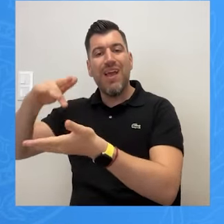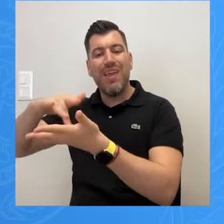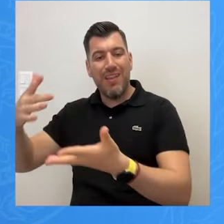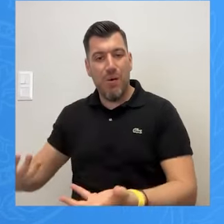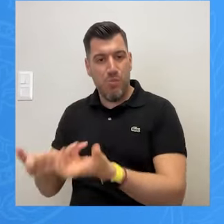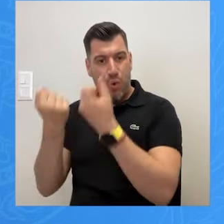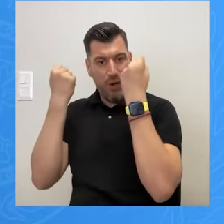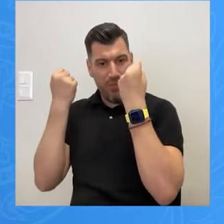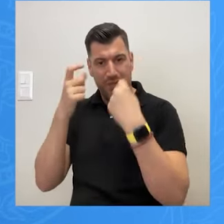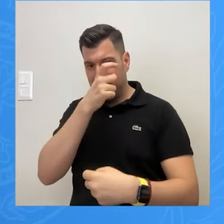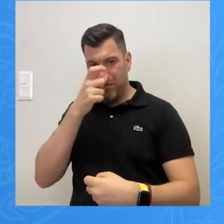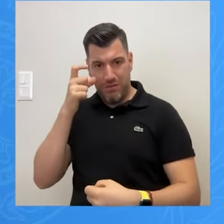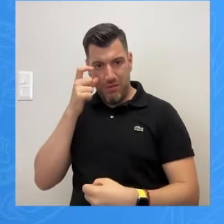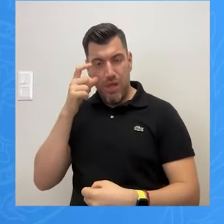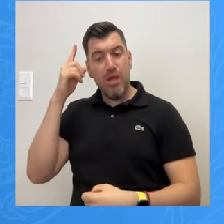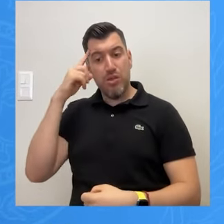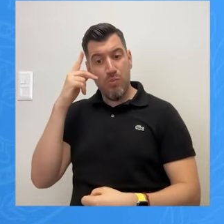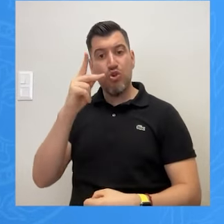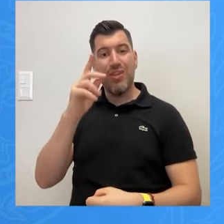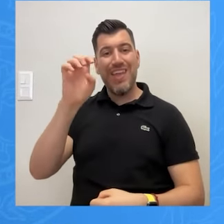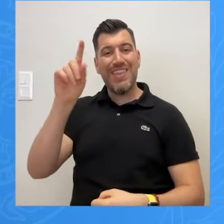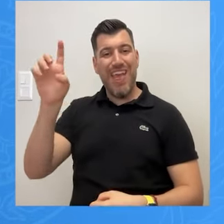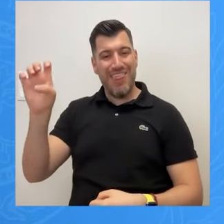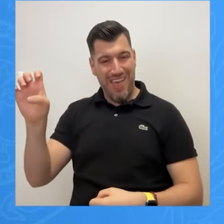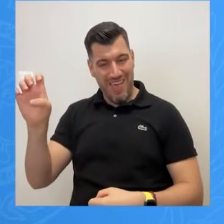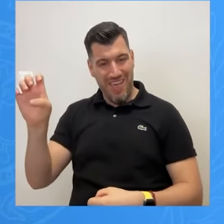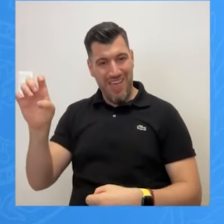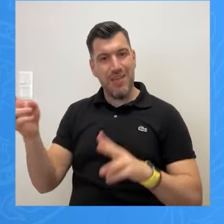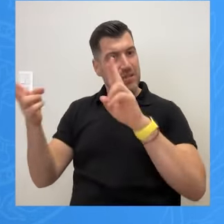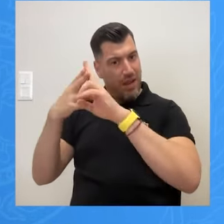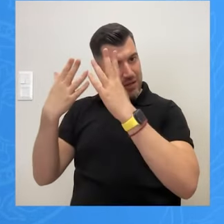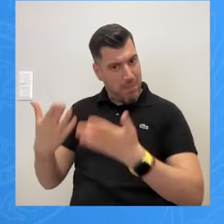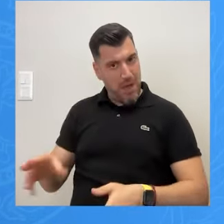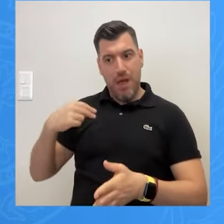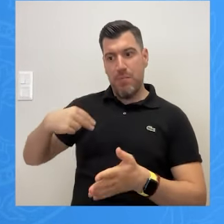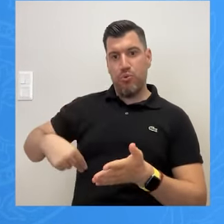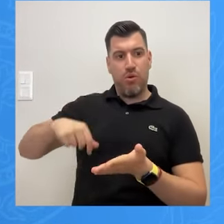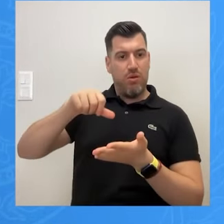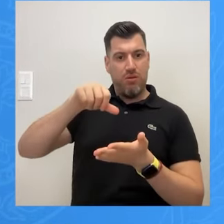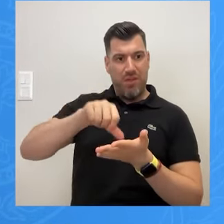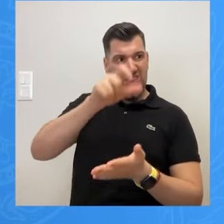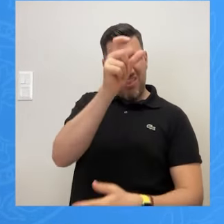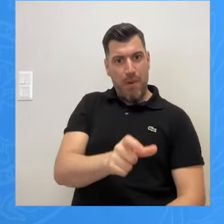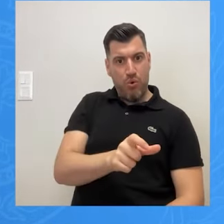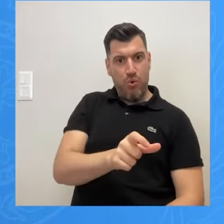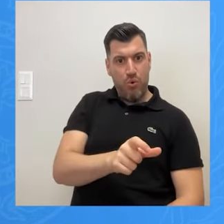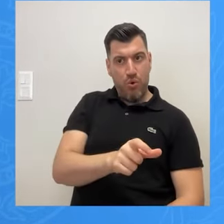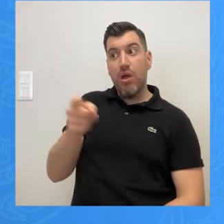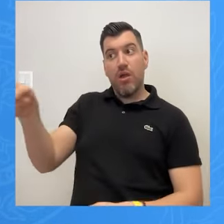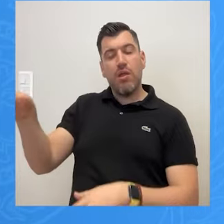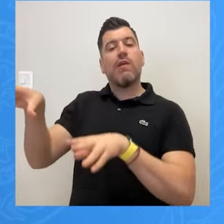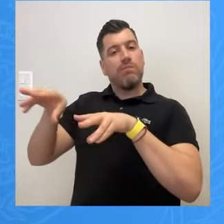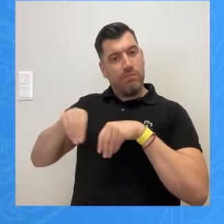και νομίζω ότι και στην ΚΕΔΕ ο Δημάρχος γιατί είχε συναντηθεί μαζί τους είχε υιοθετήσει το αίτημα και των εργαζομένων στα